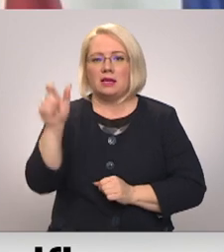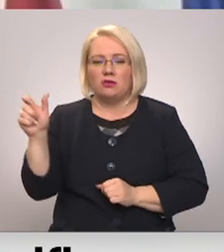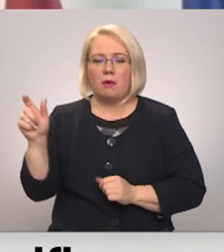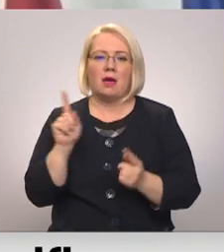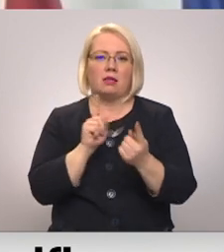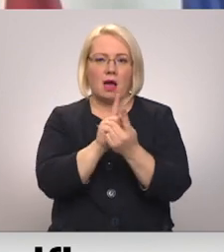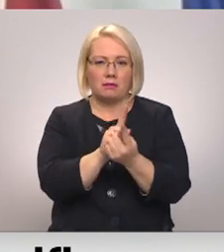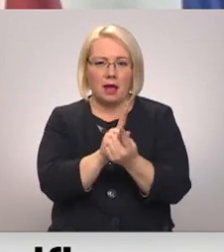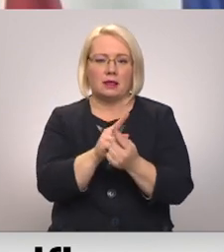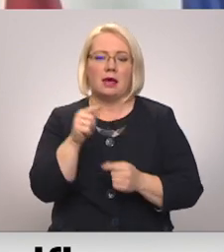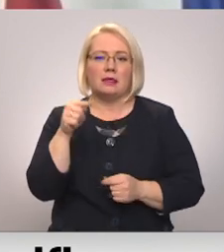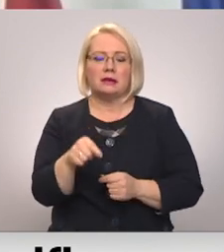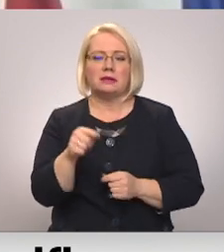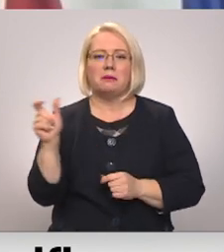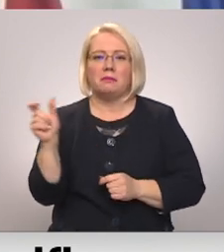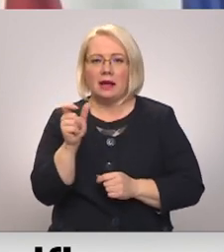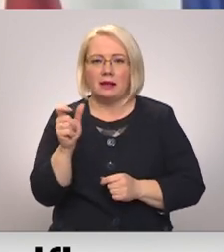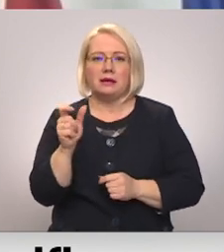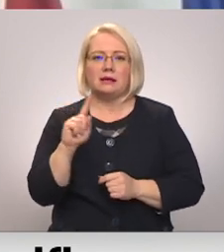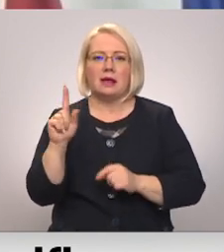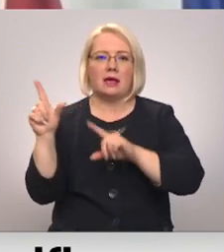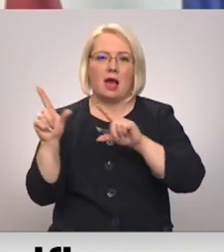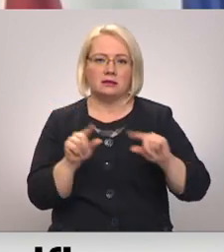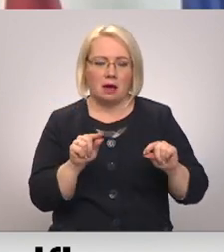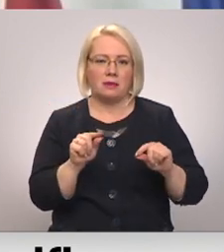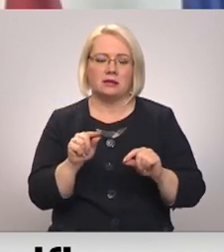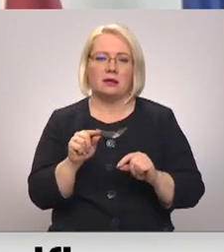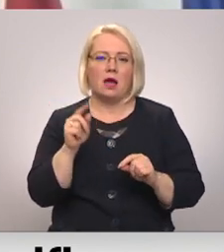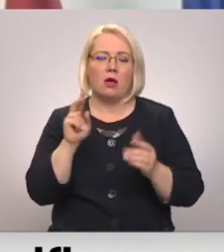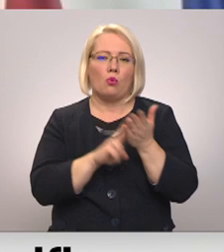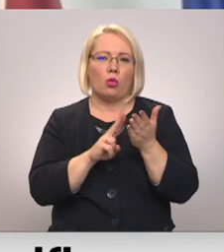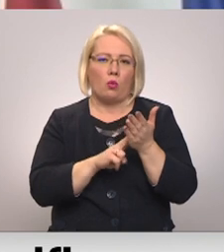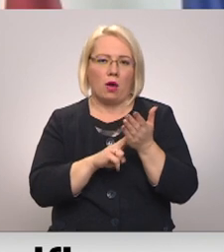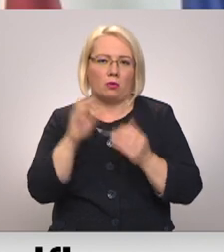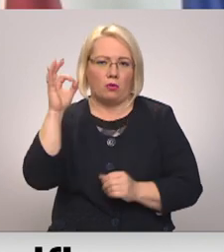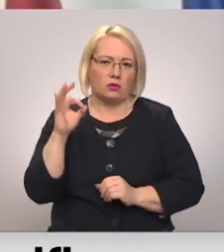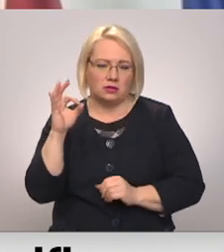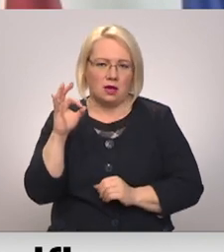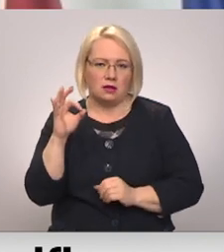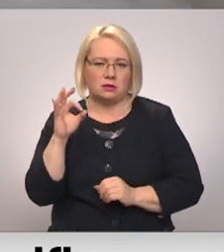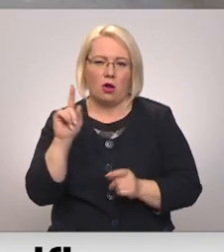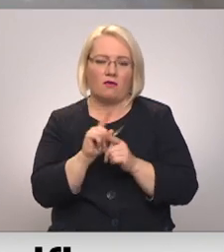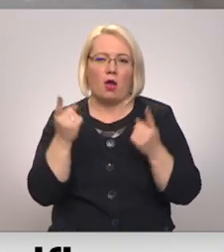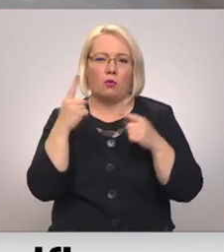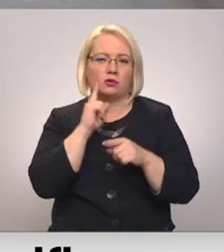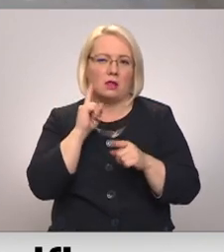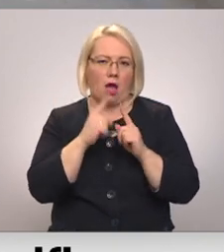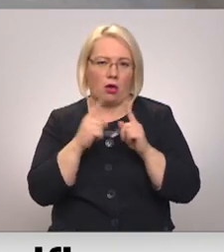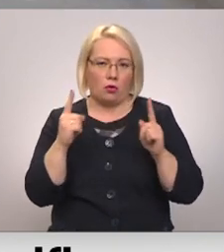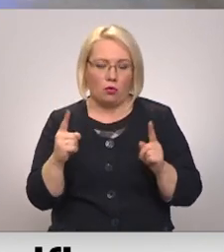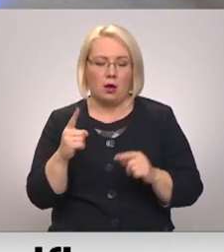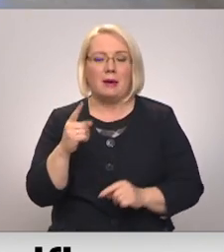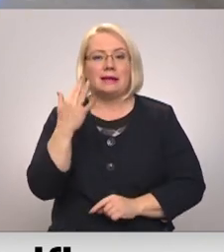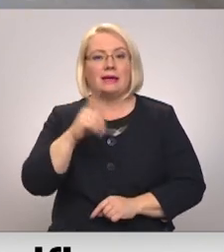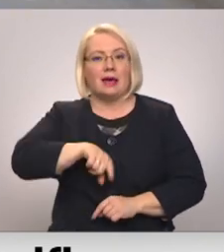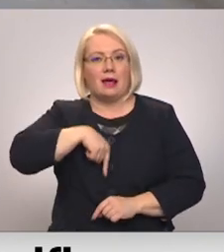pretī un šis ir tas brīdis, kad ir jāsamazina nodokļa likme, kaut terminēt. Par to, uz cik